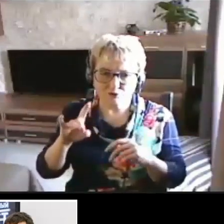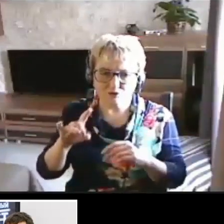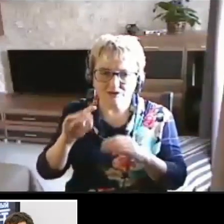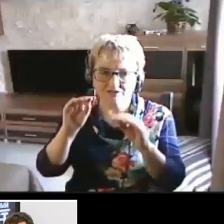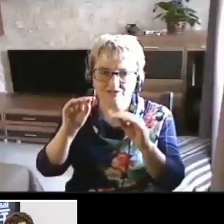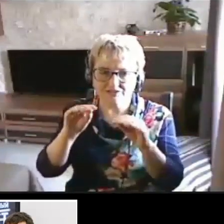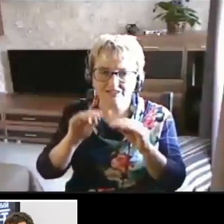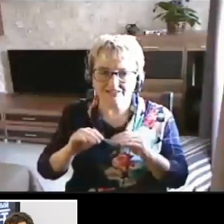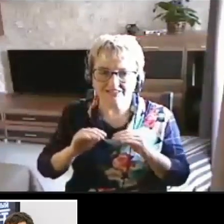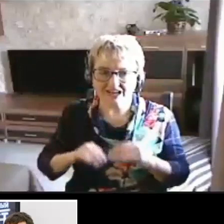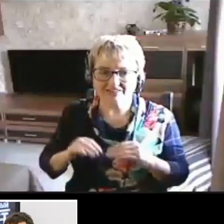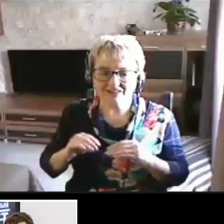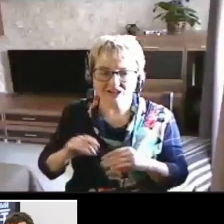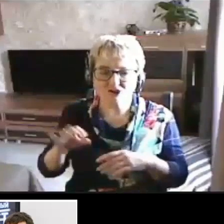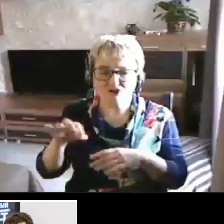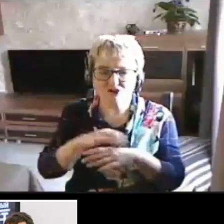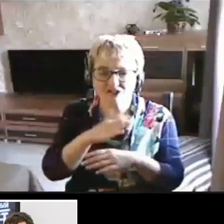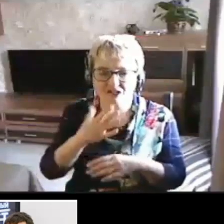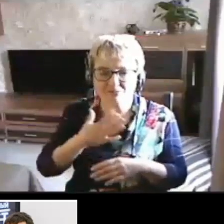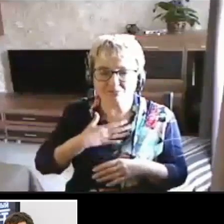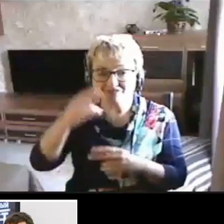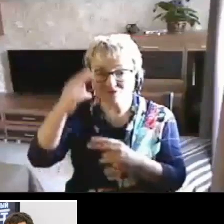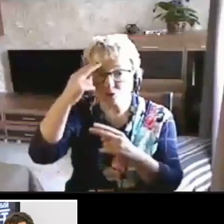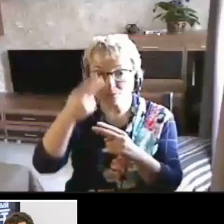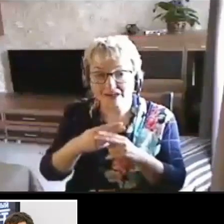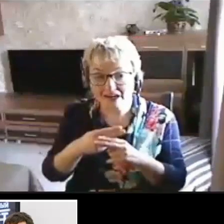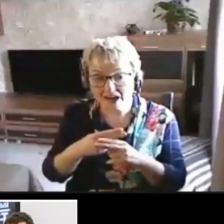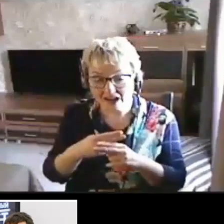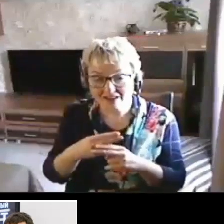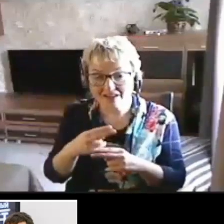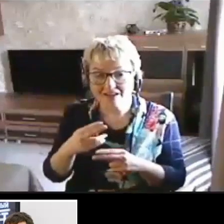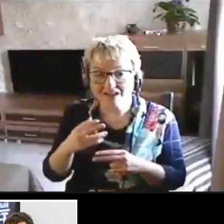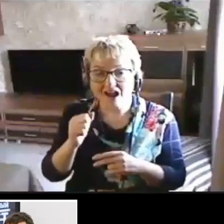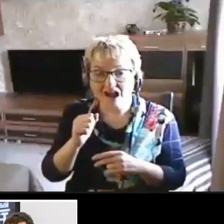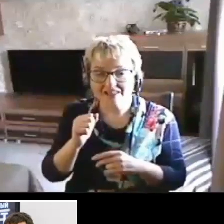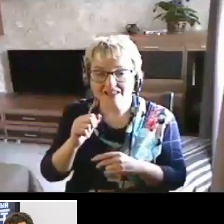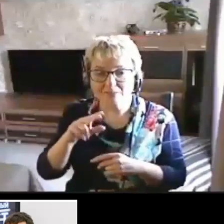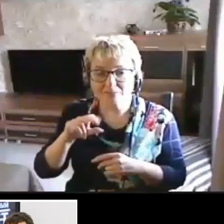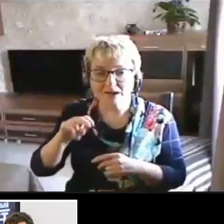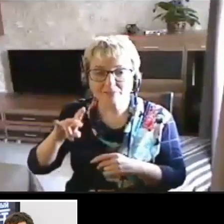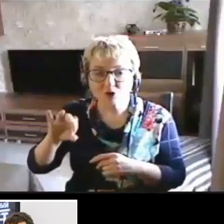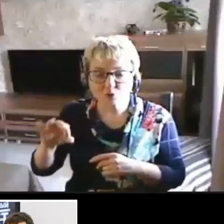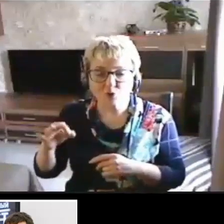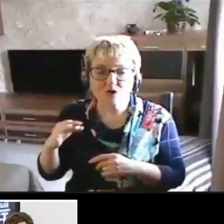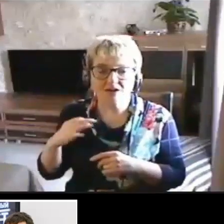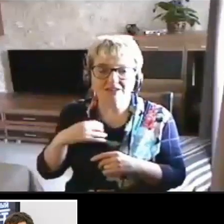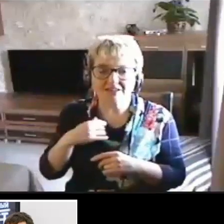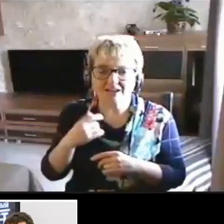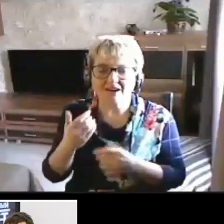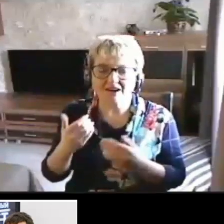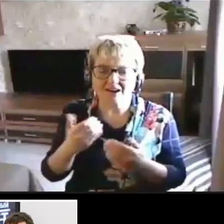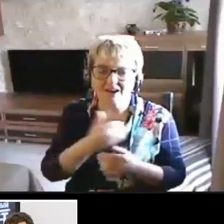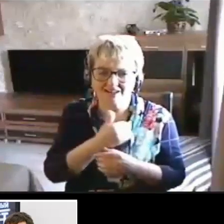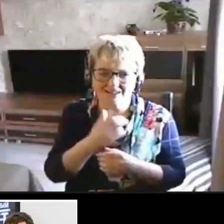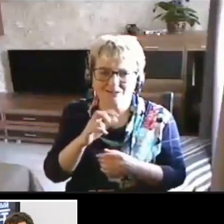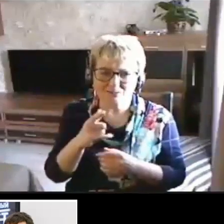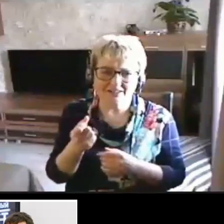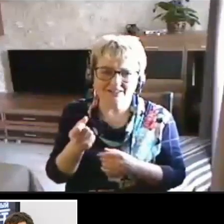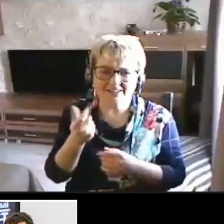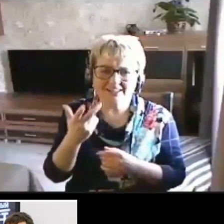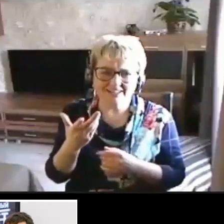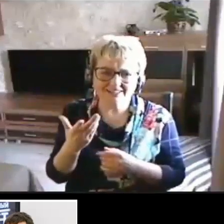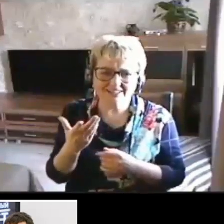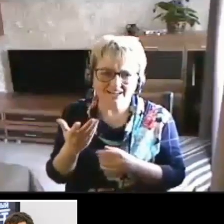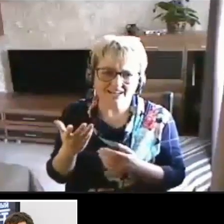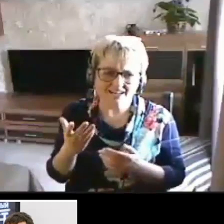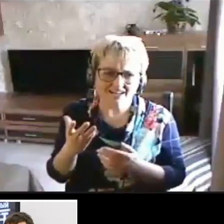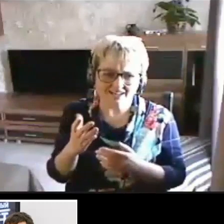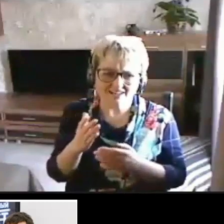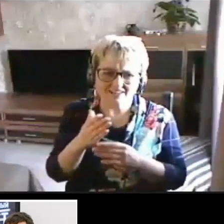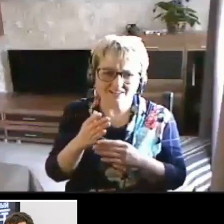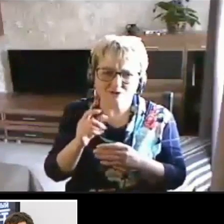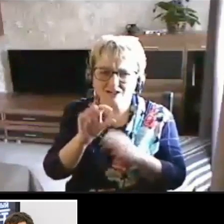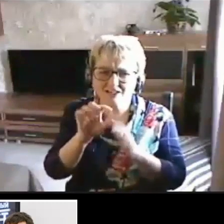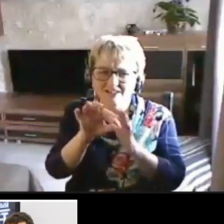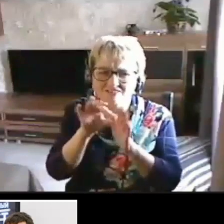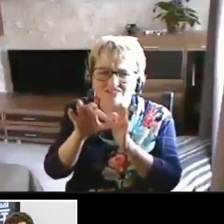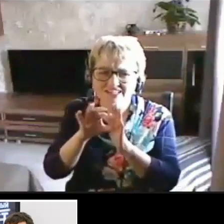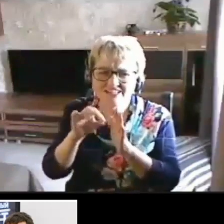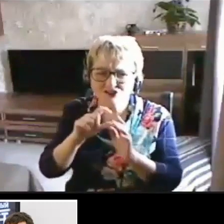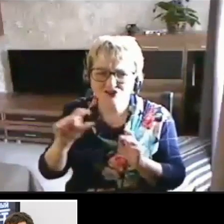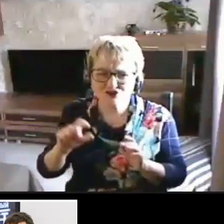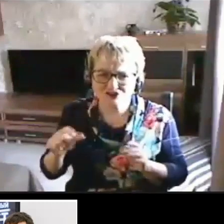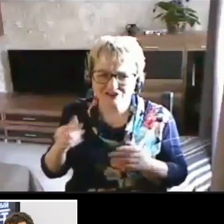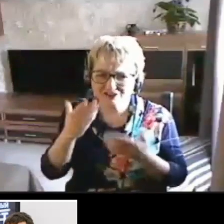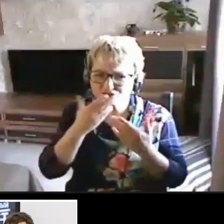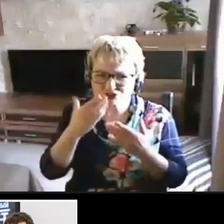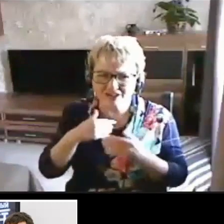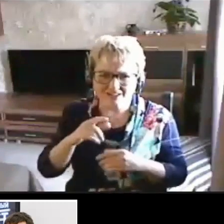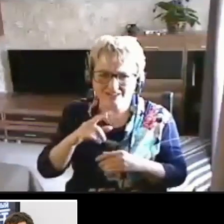жена моего брата Анна Попко. Я хотел буквально несколько выдержек оттуда зачитать. Я